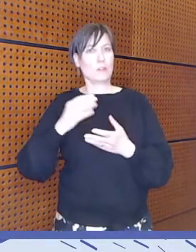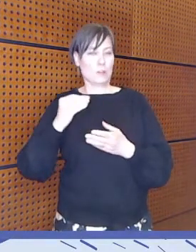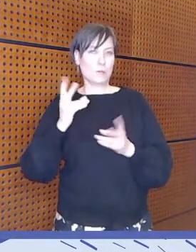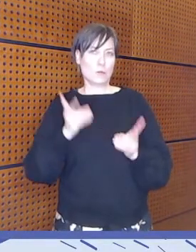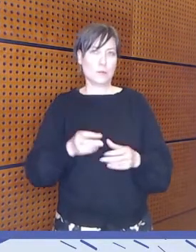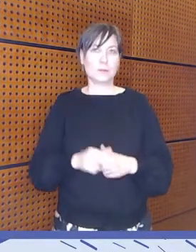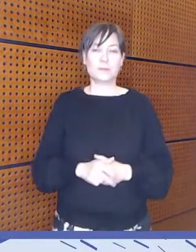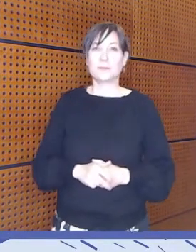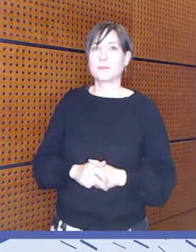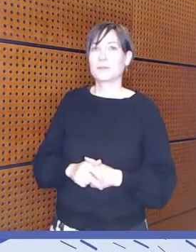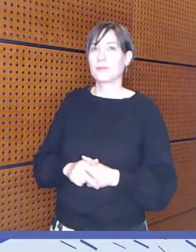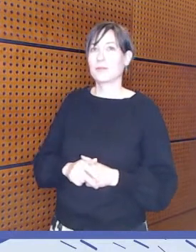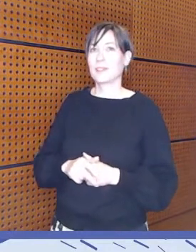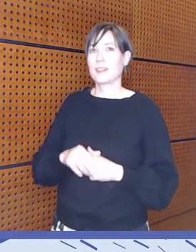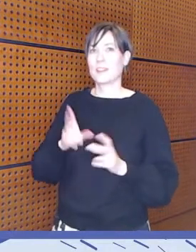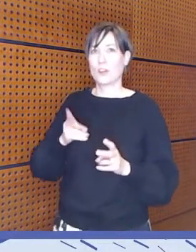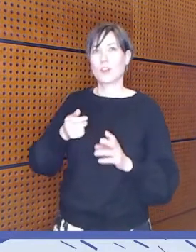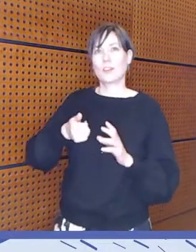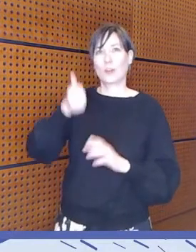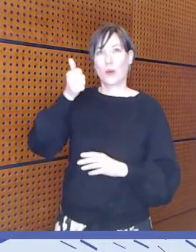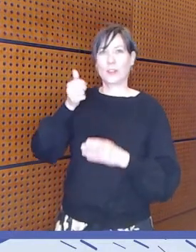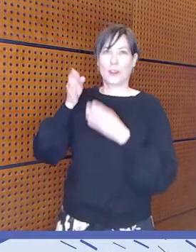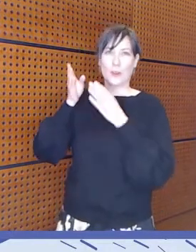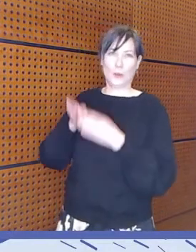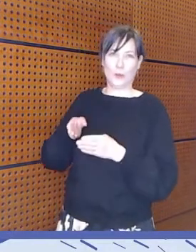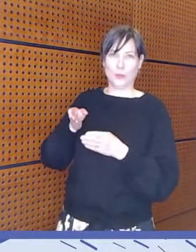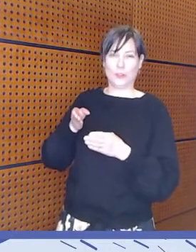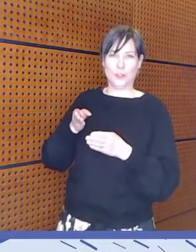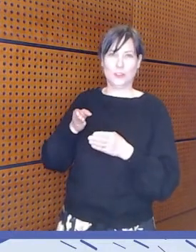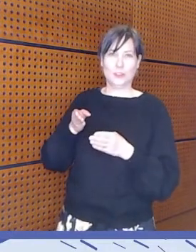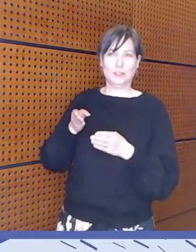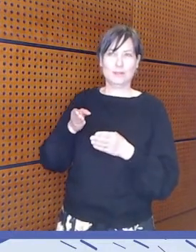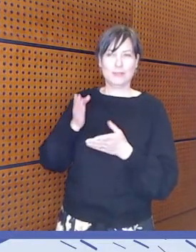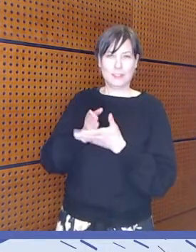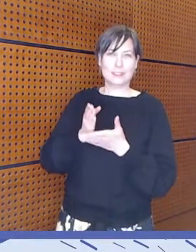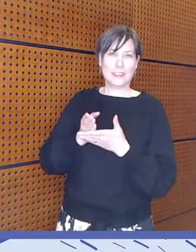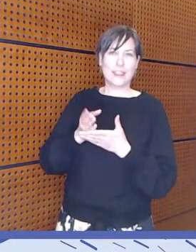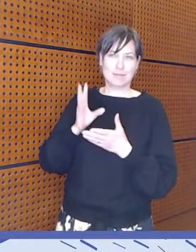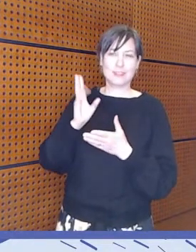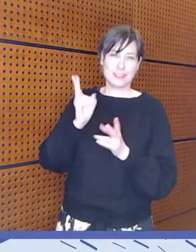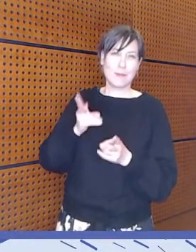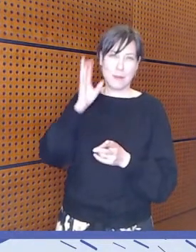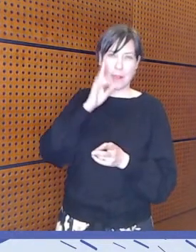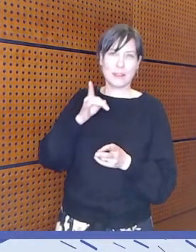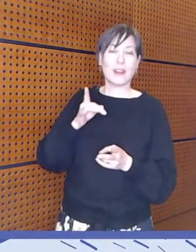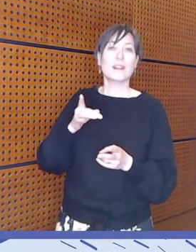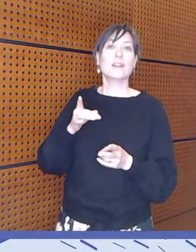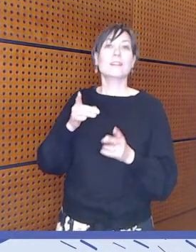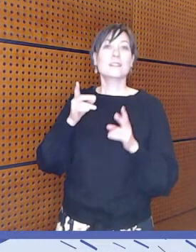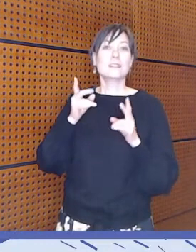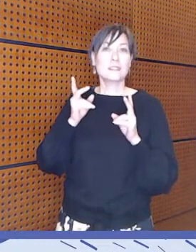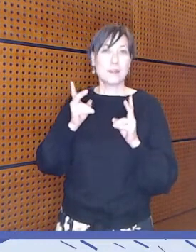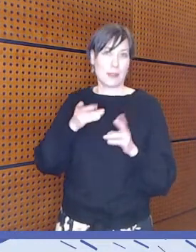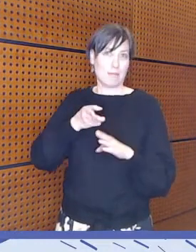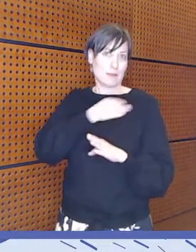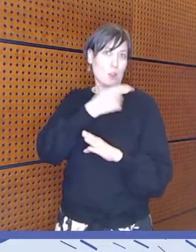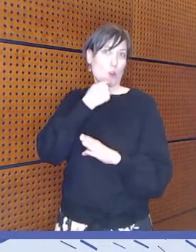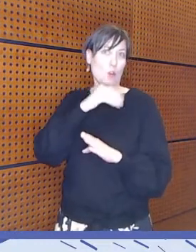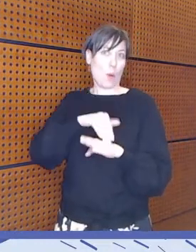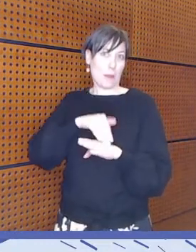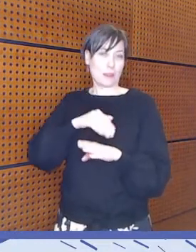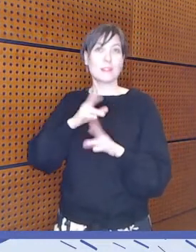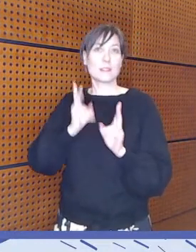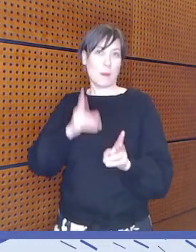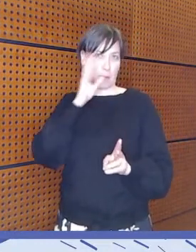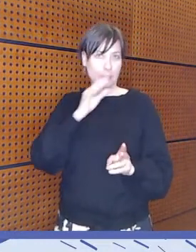Joo, mä komppaan tuota johtajuuskysymystä ja vaikka mä voisin täysin olla, mä olen samaa mieltä näistä edeltävistä kommenteista, mutta mä nyt